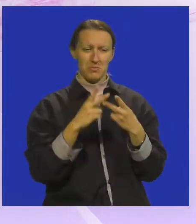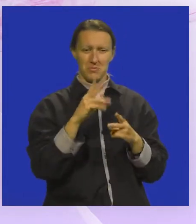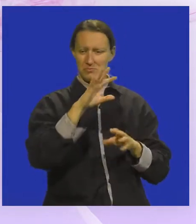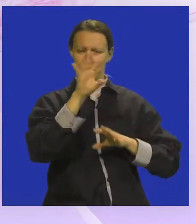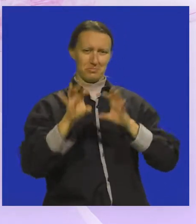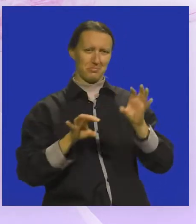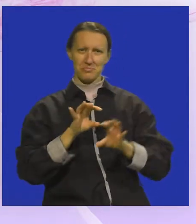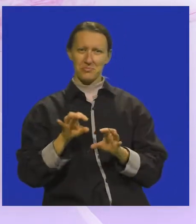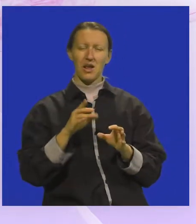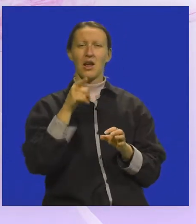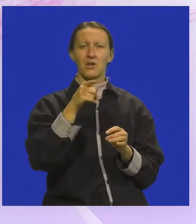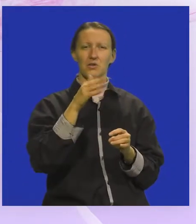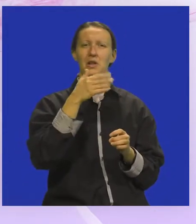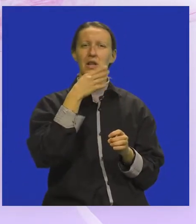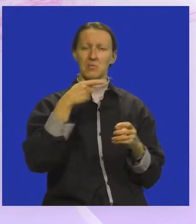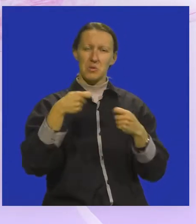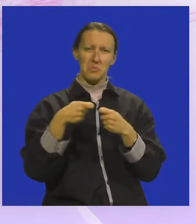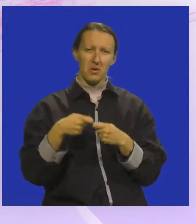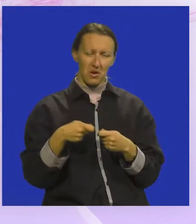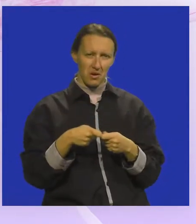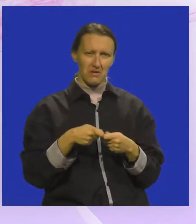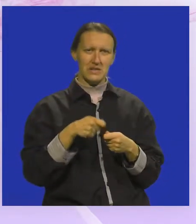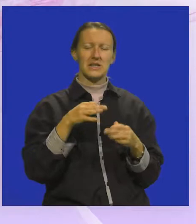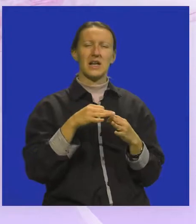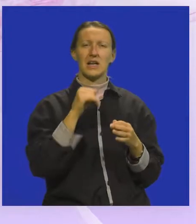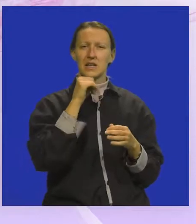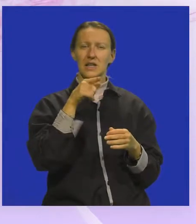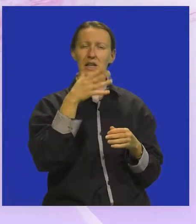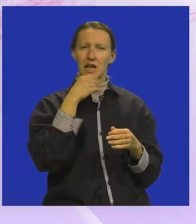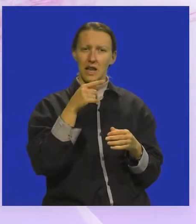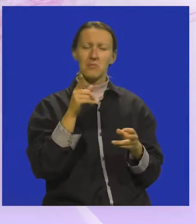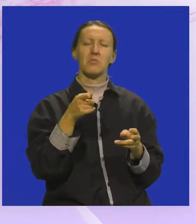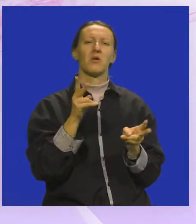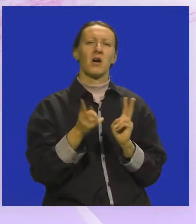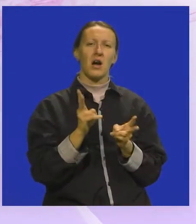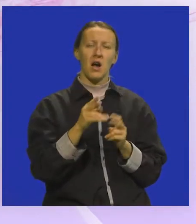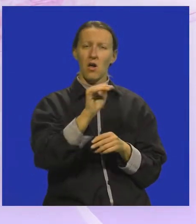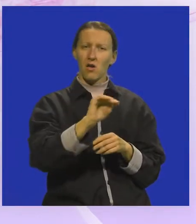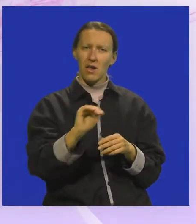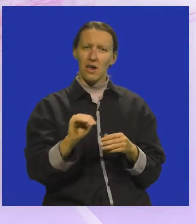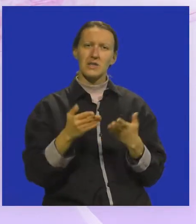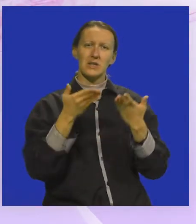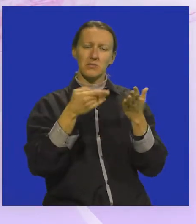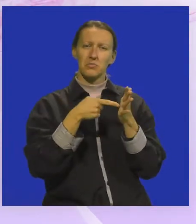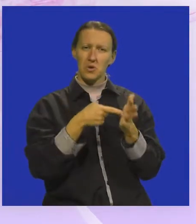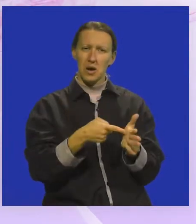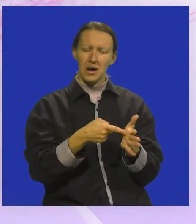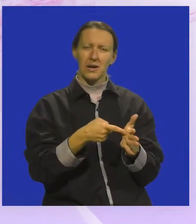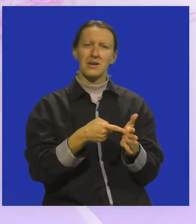pa tu posljedna lijepa poveznica, a i to je jedan lijep način kako djeci predstaviti